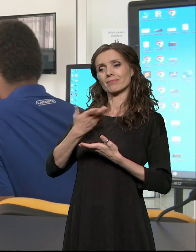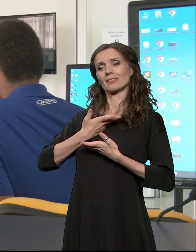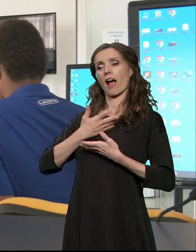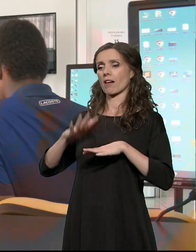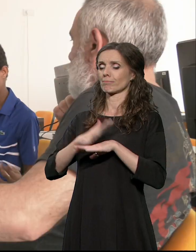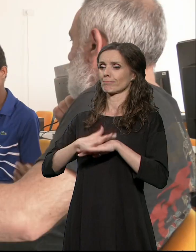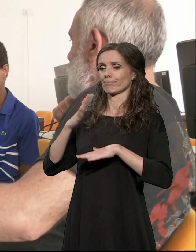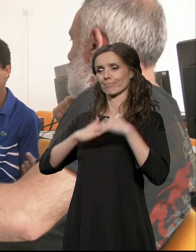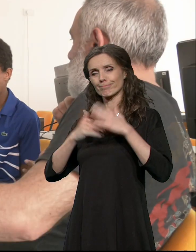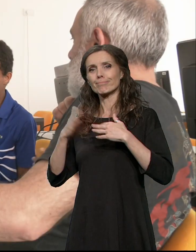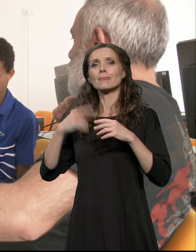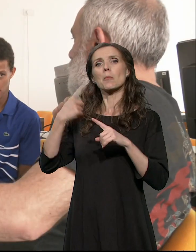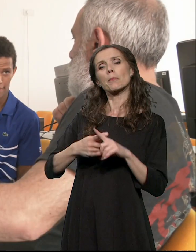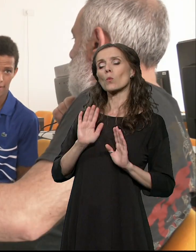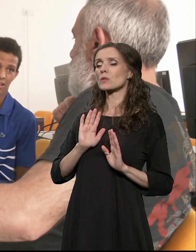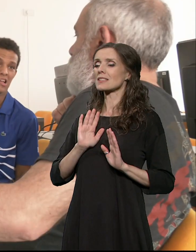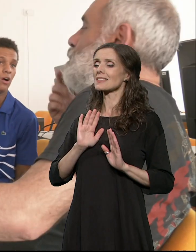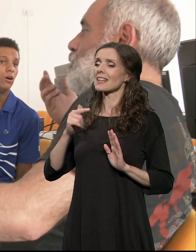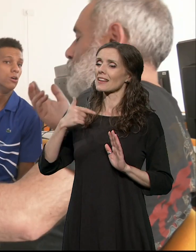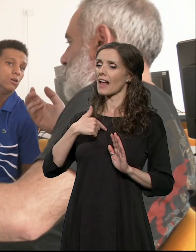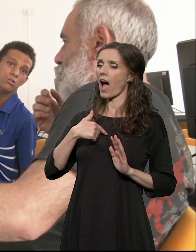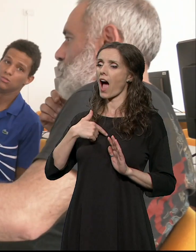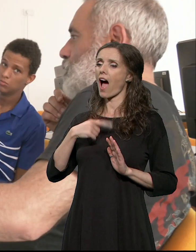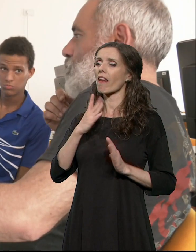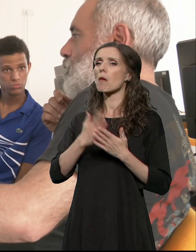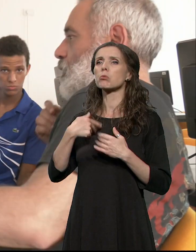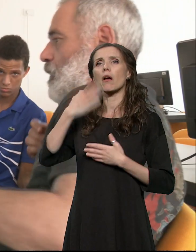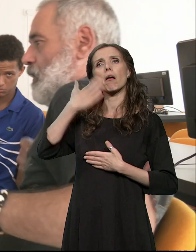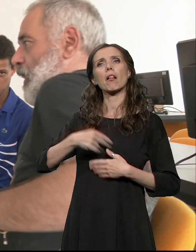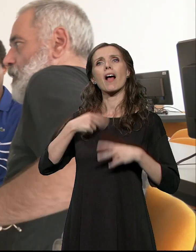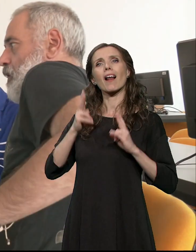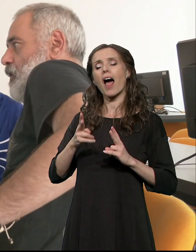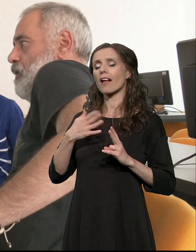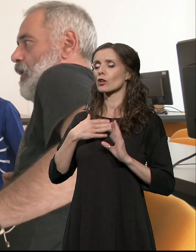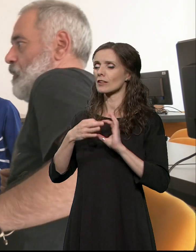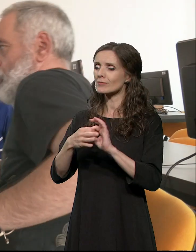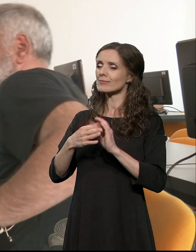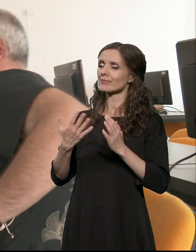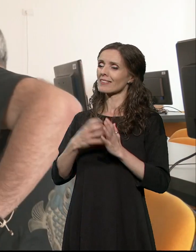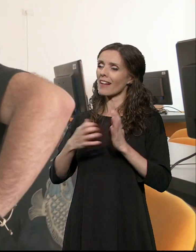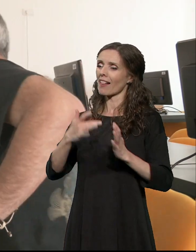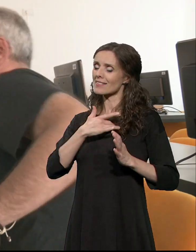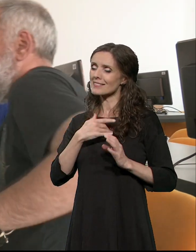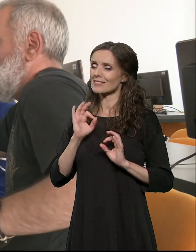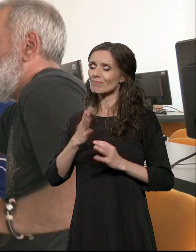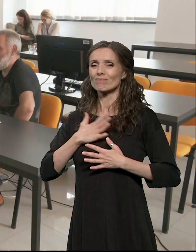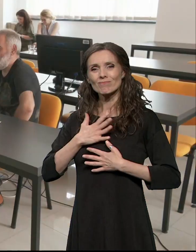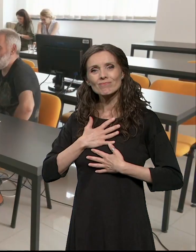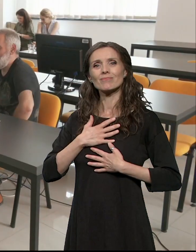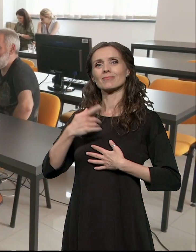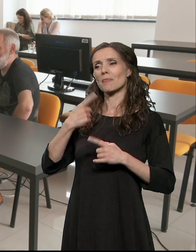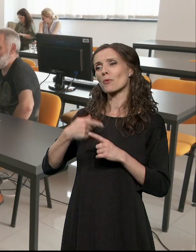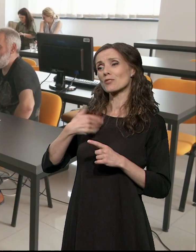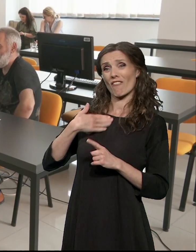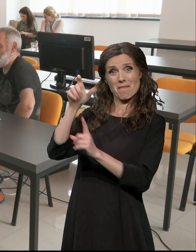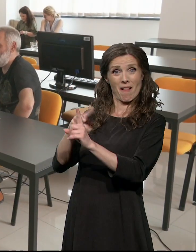empatiju in check. Volim da radim sa ovim mladim gospodinom, inspirišu me inteligentni ljudi koji se interesuju za